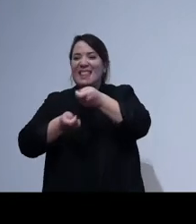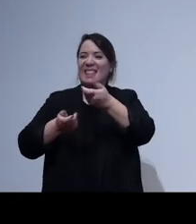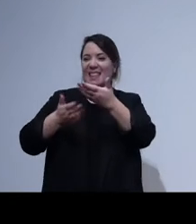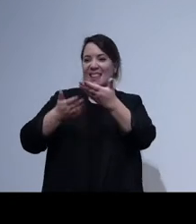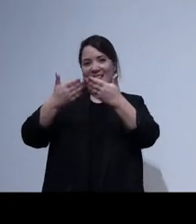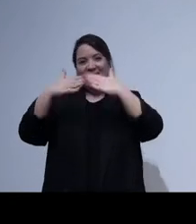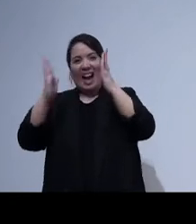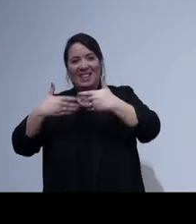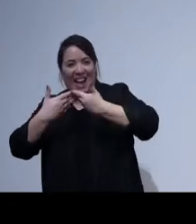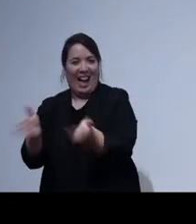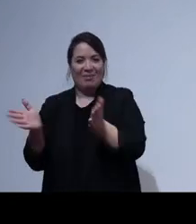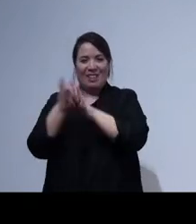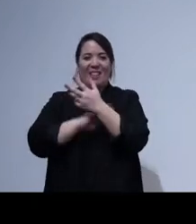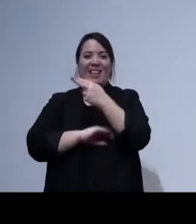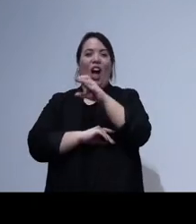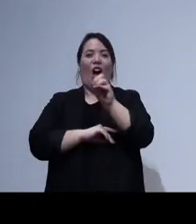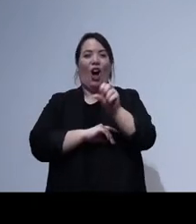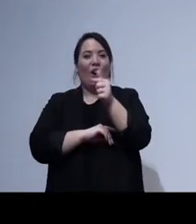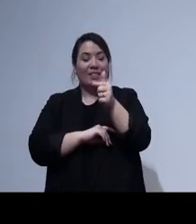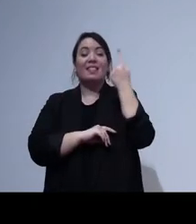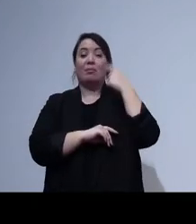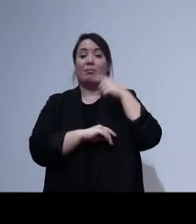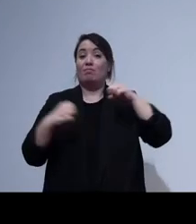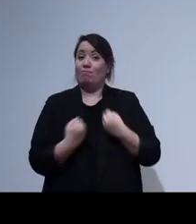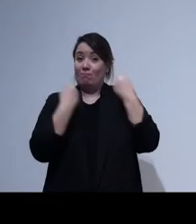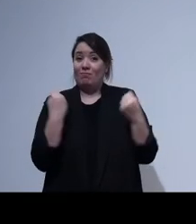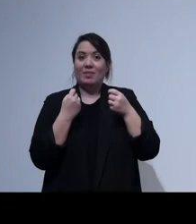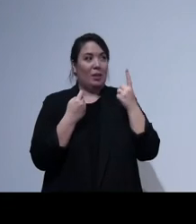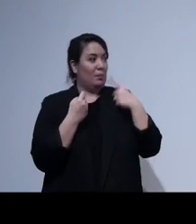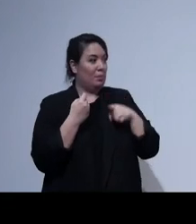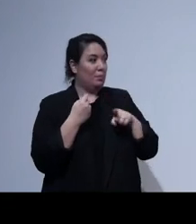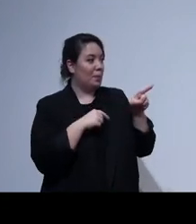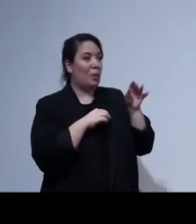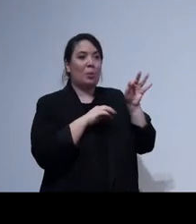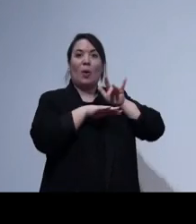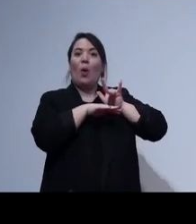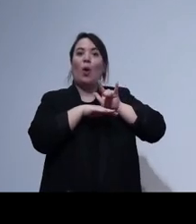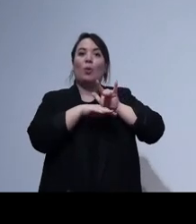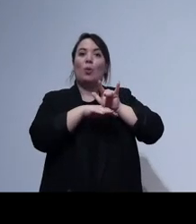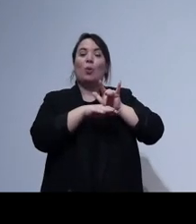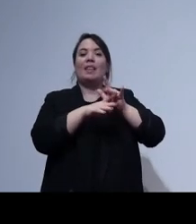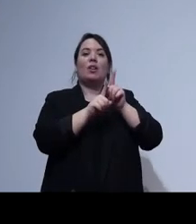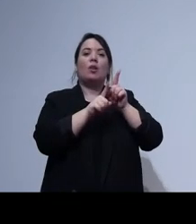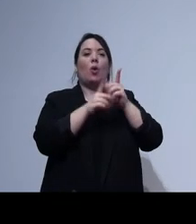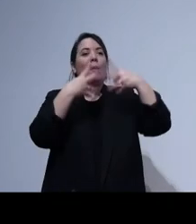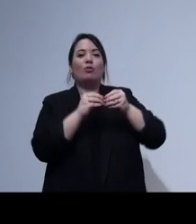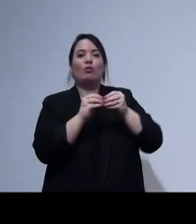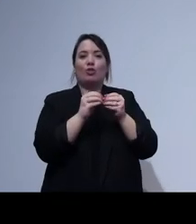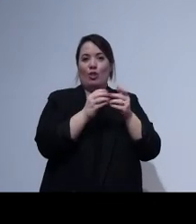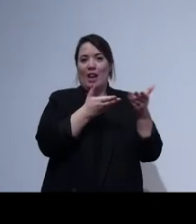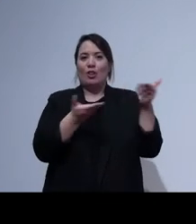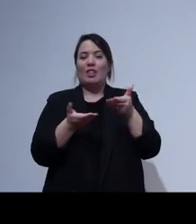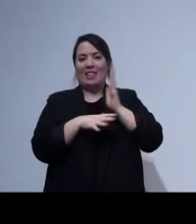è stata anche questa che è una guida all'accoglienza accessibile. Vale, ne vuoi dire tu due parole visto che l'hai